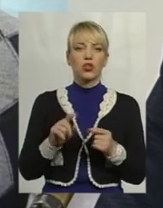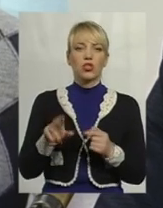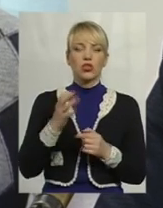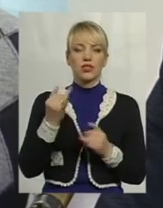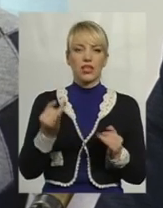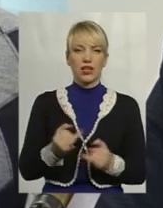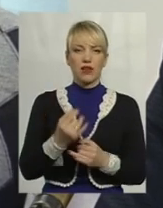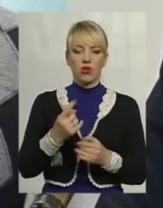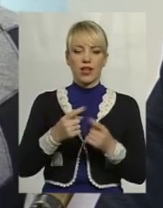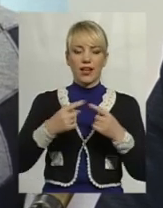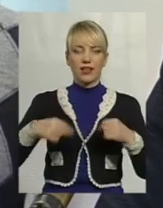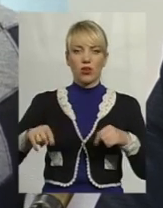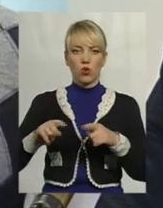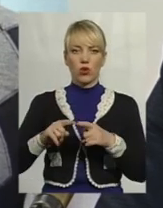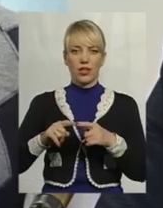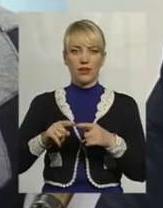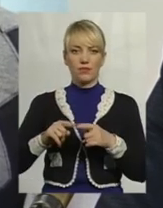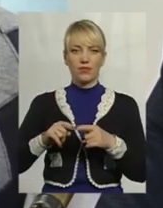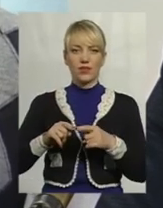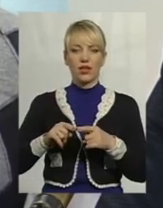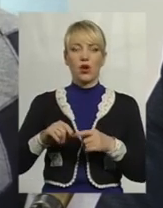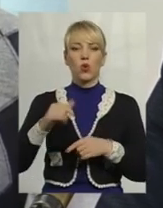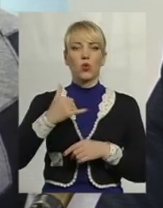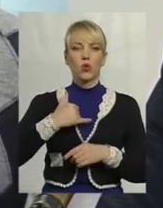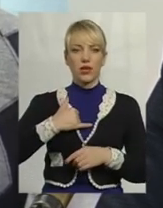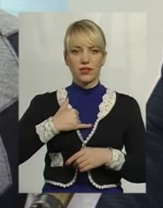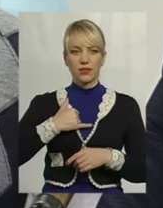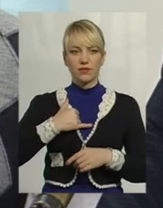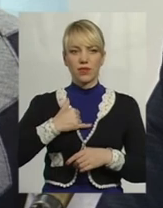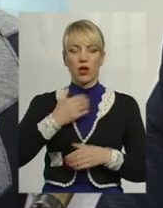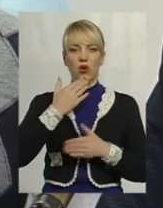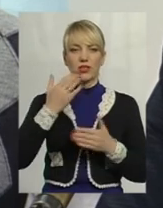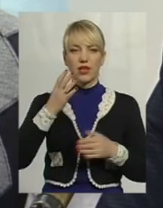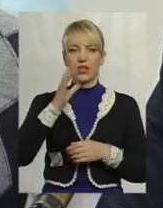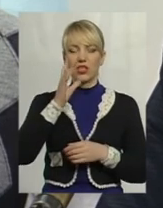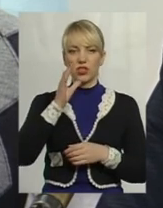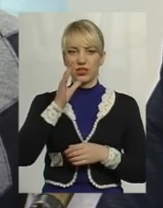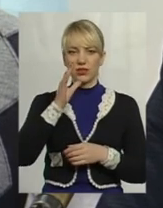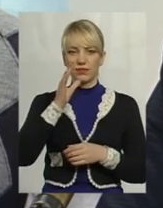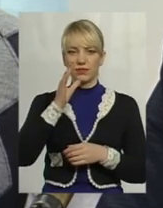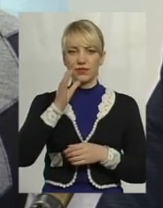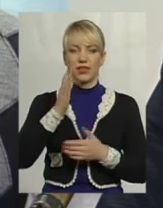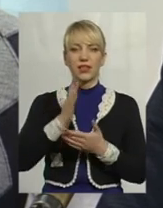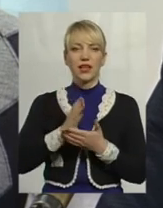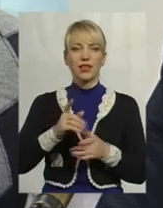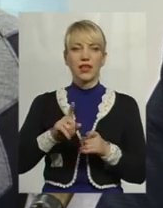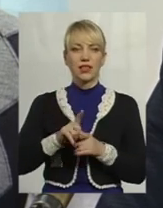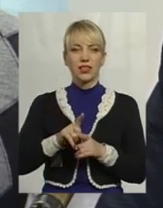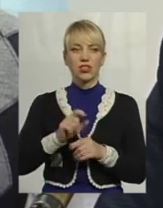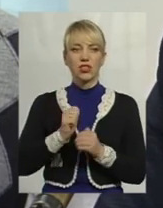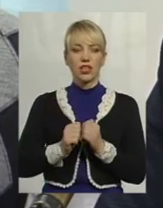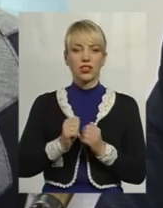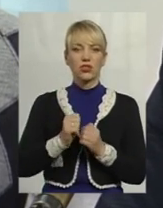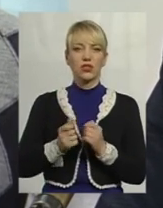одної цікавої категорії, у нас останнім часом є такі, часто з